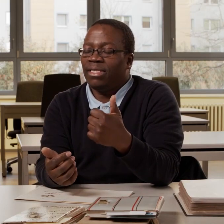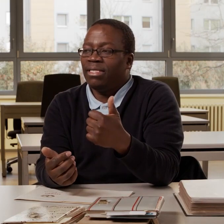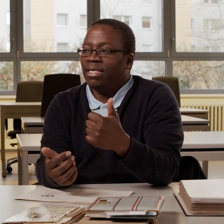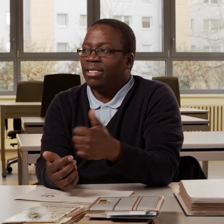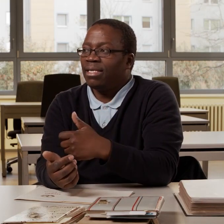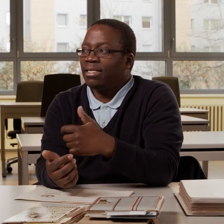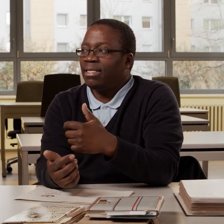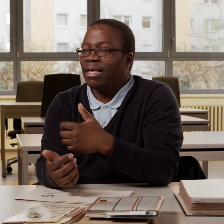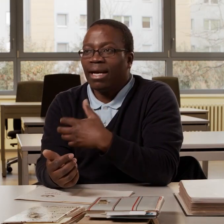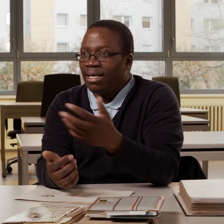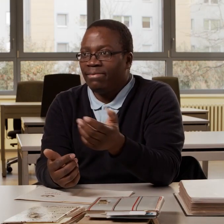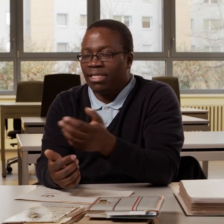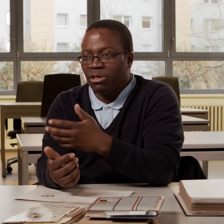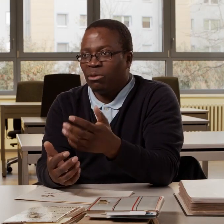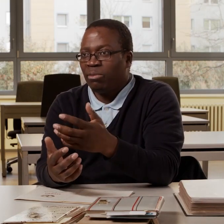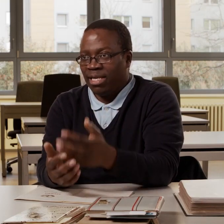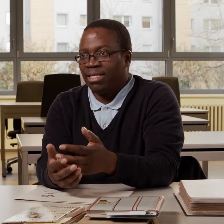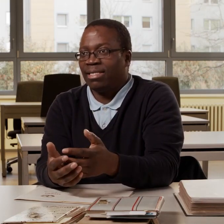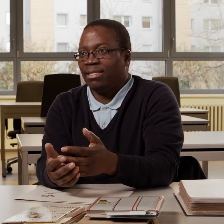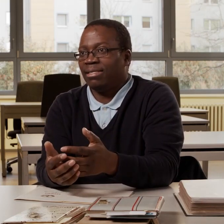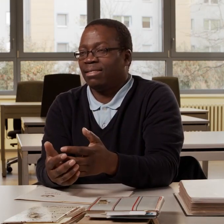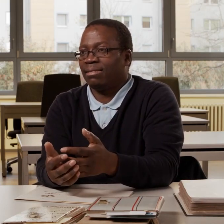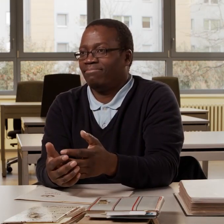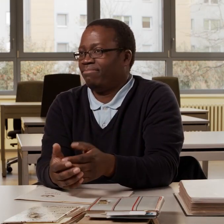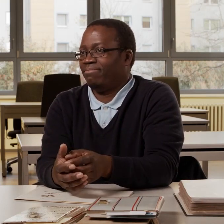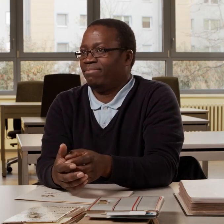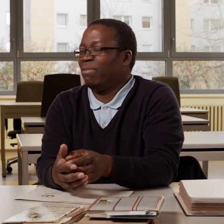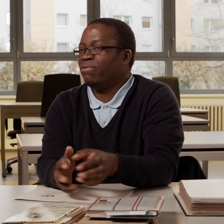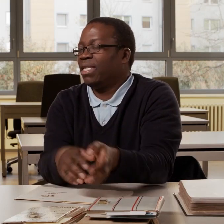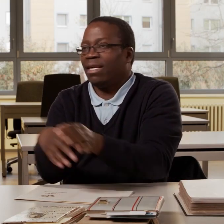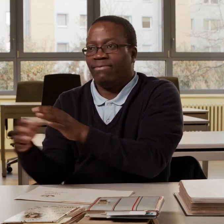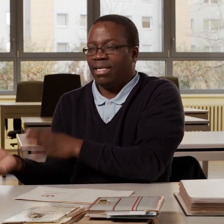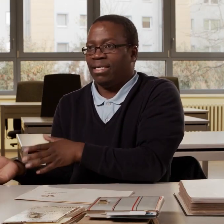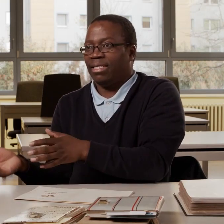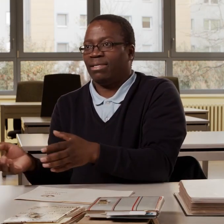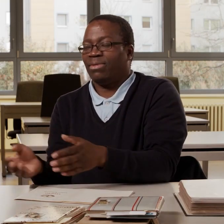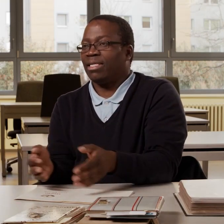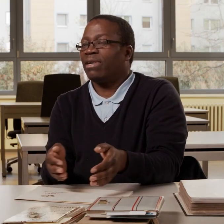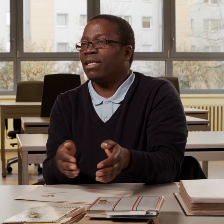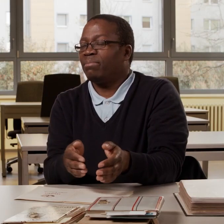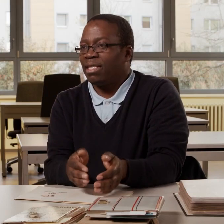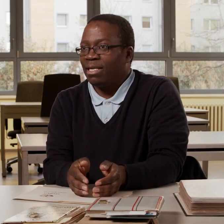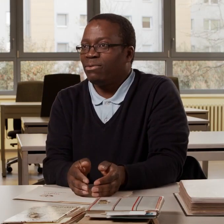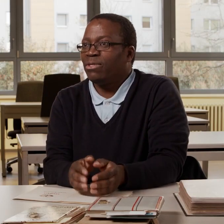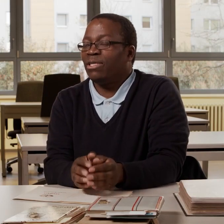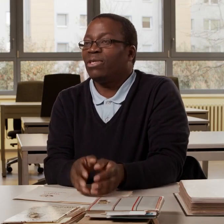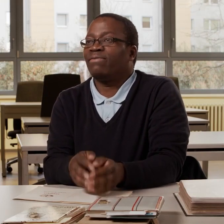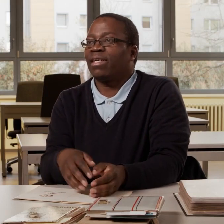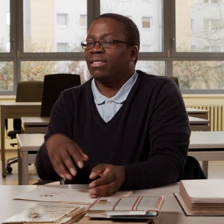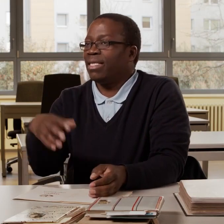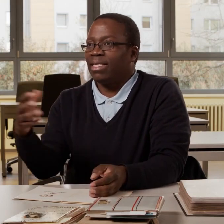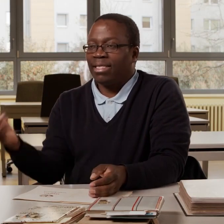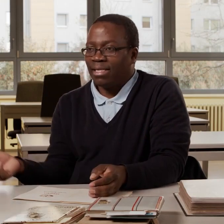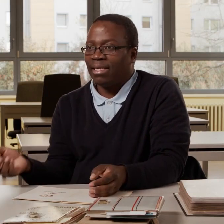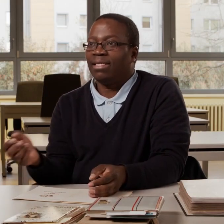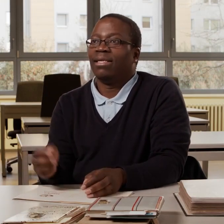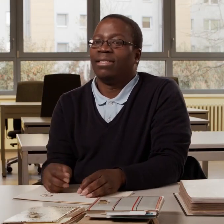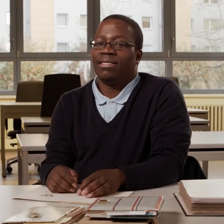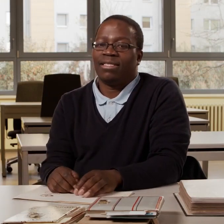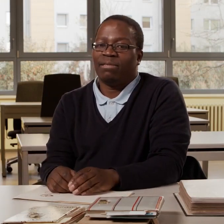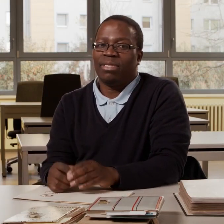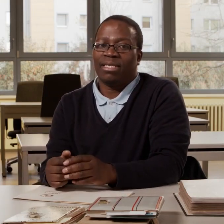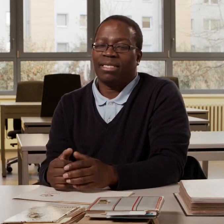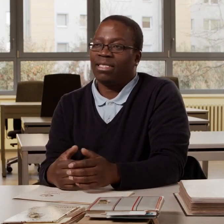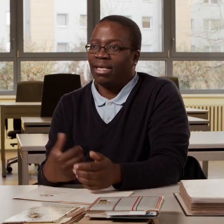für die DDR, egal welcher Ausbildung man hatte, man wurde egal eingesetzt. Und das war ein Metallbus, die Leute waren in der Gisserei.